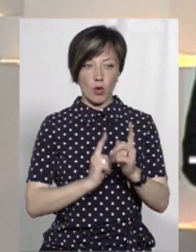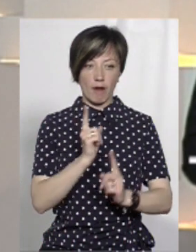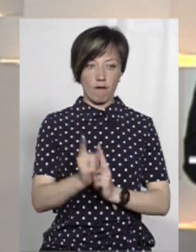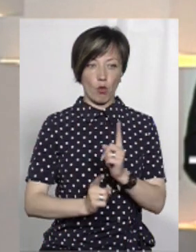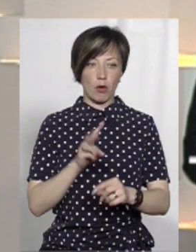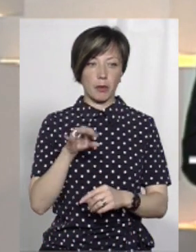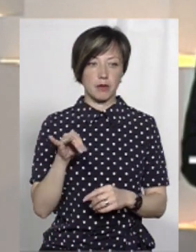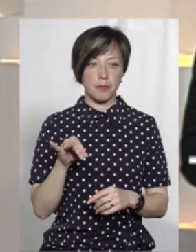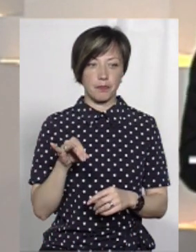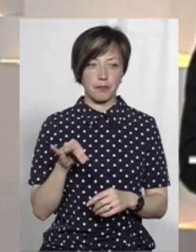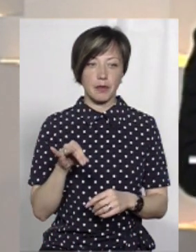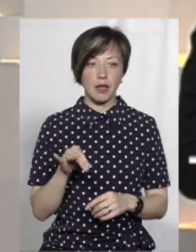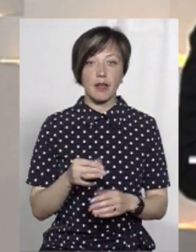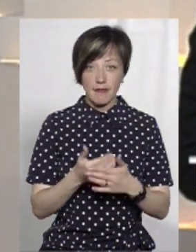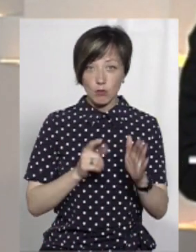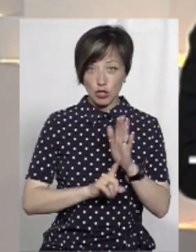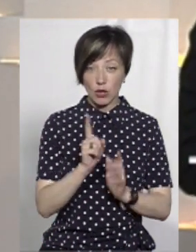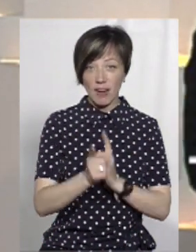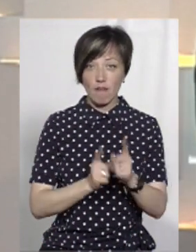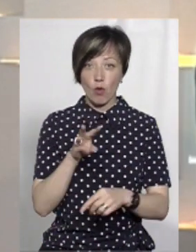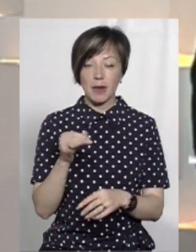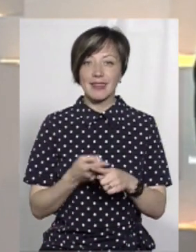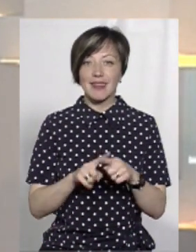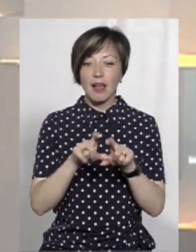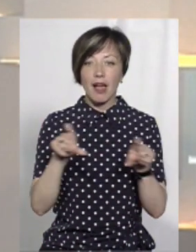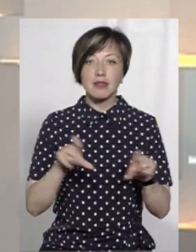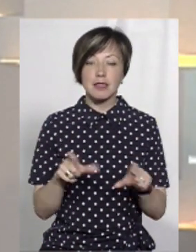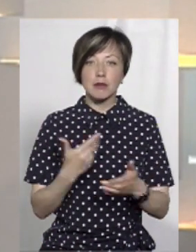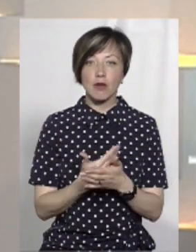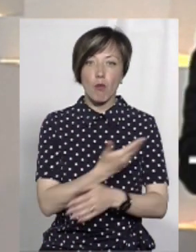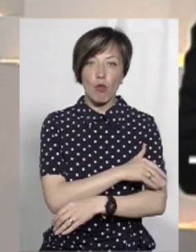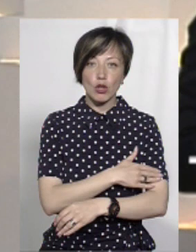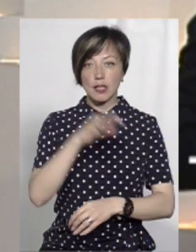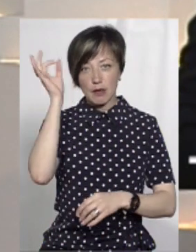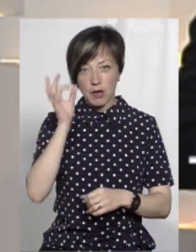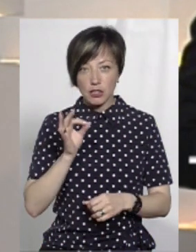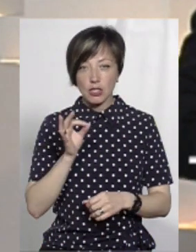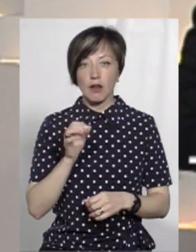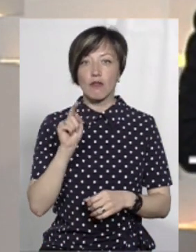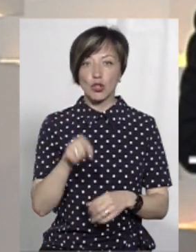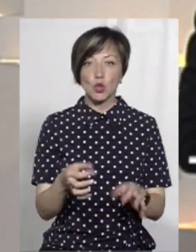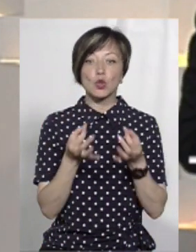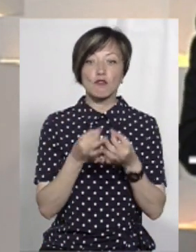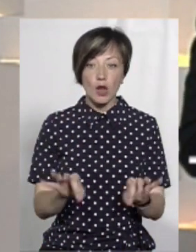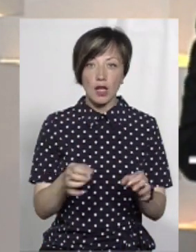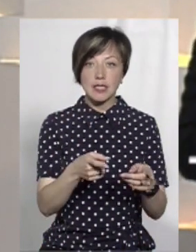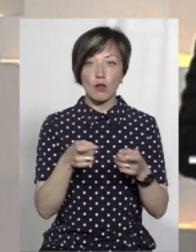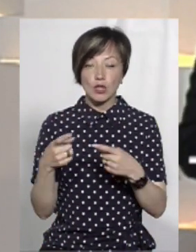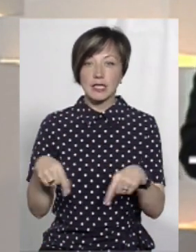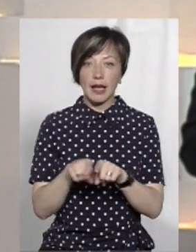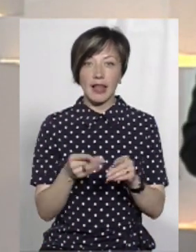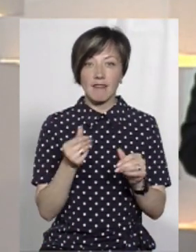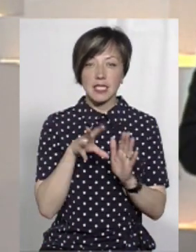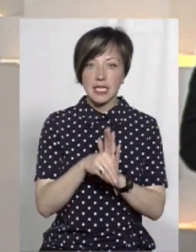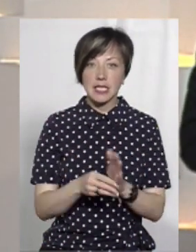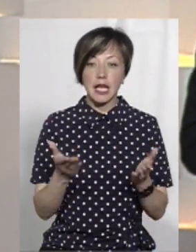реформи. Від початку реформи. Тому що такі агенції, наприклад, в тій самій Польщі, в Німеччині, вони дозволяють залучити такі